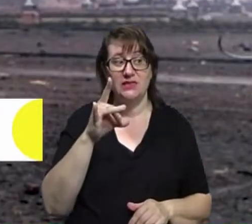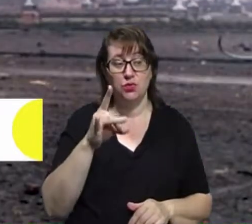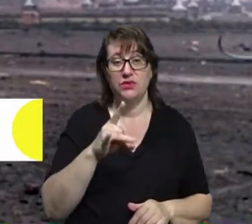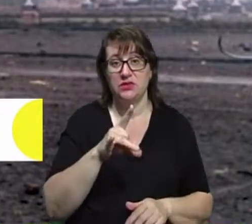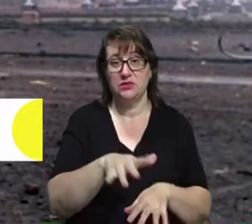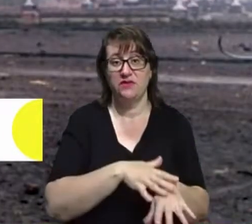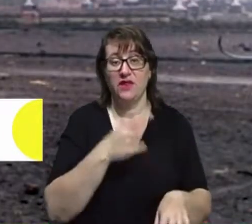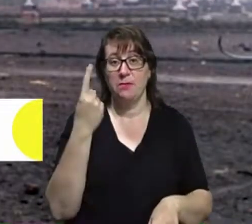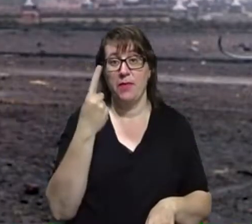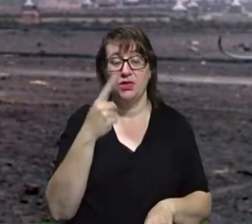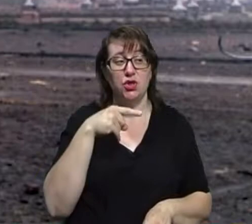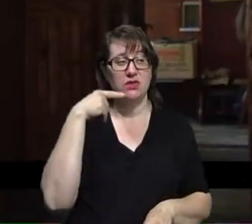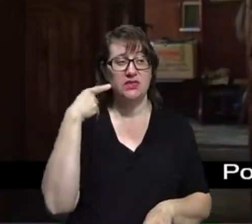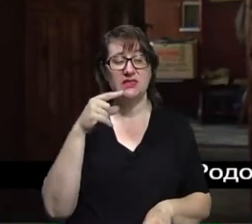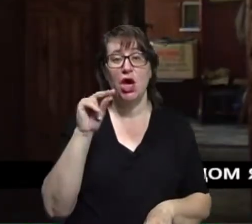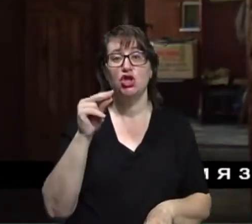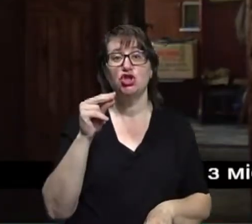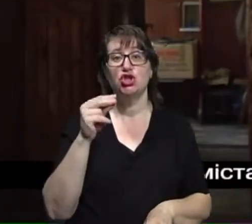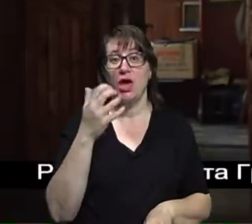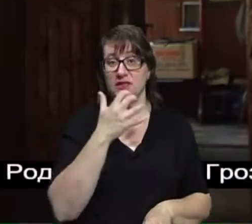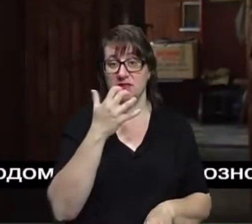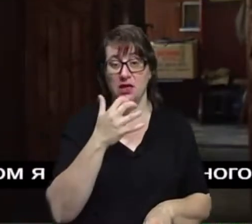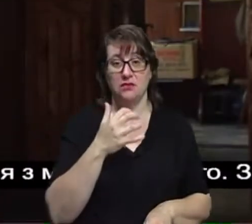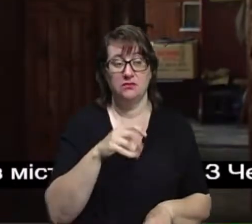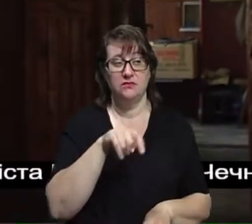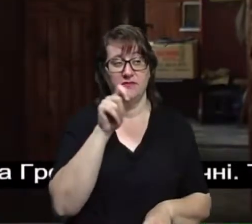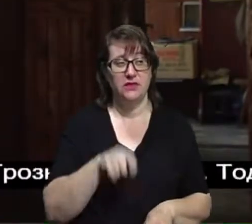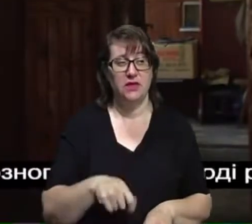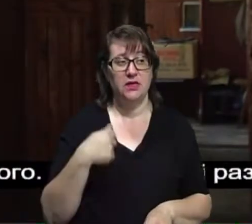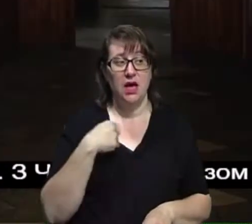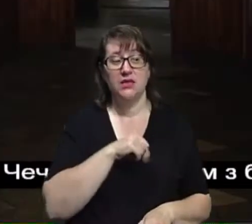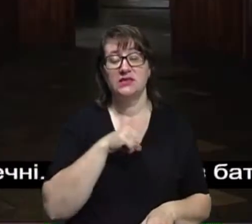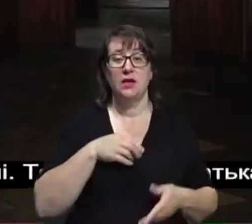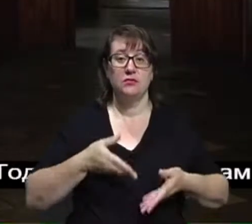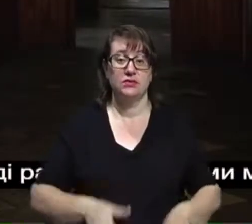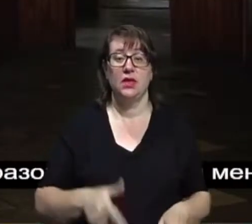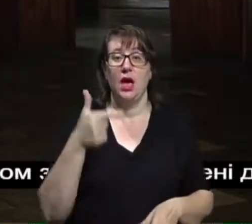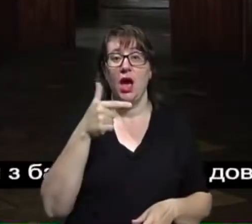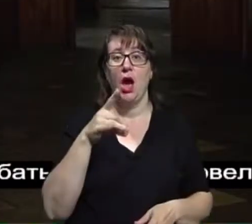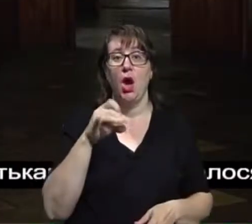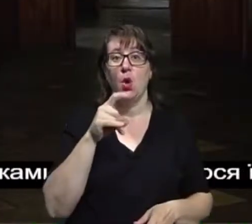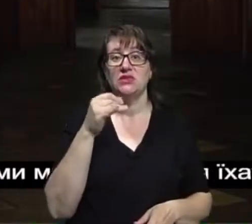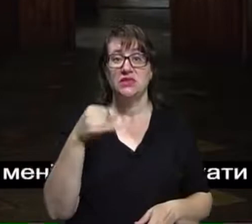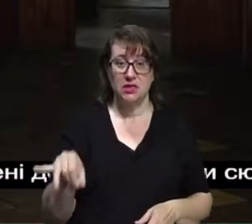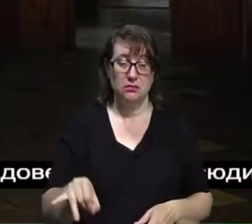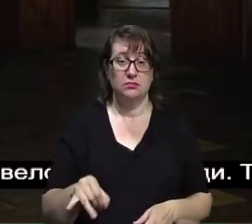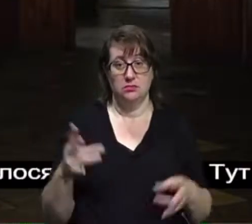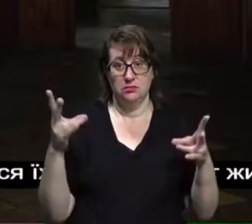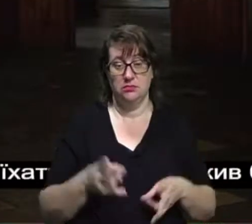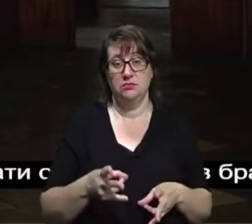перша російсько-чеченська війна. Анатолій Козлов, Житомирський Новини